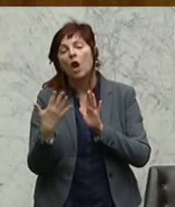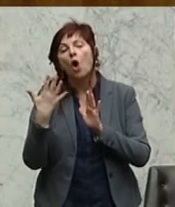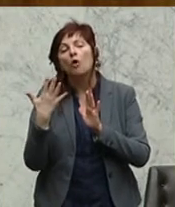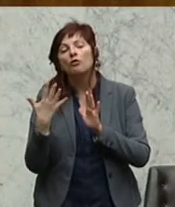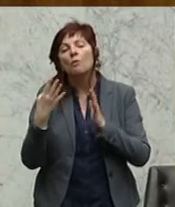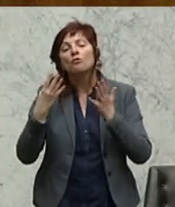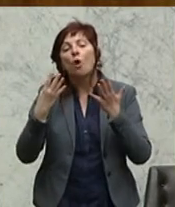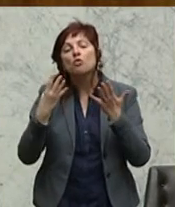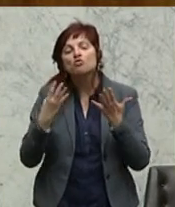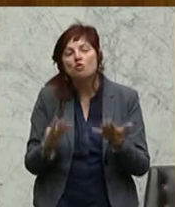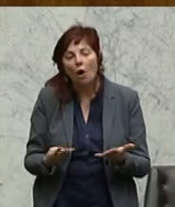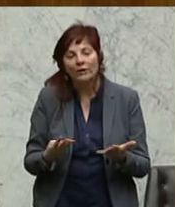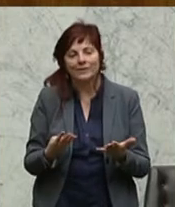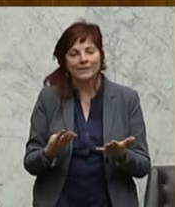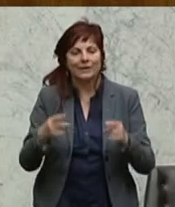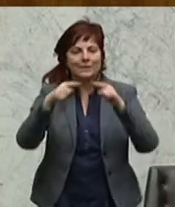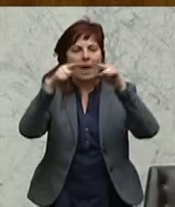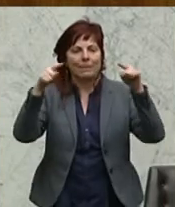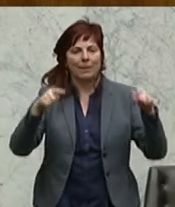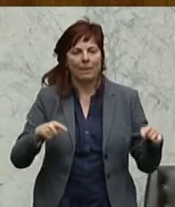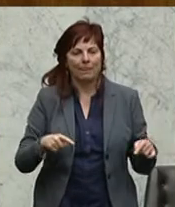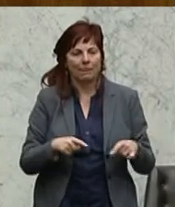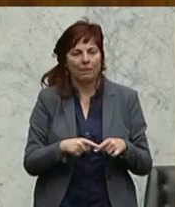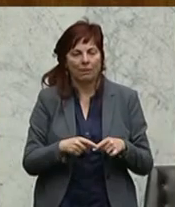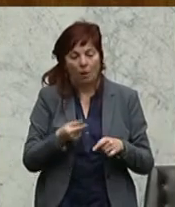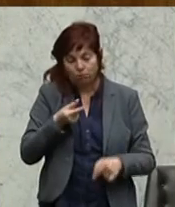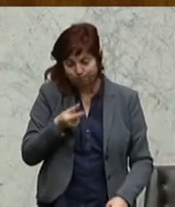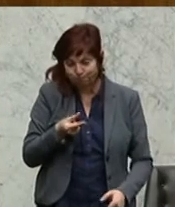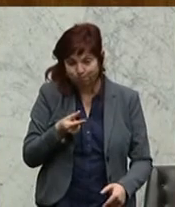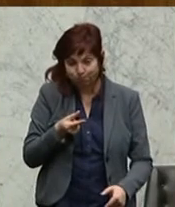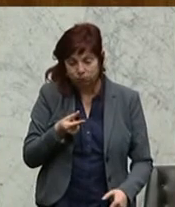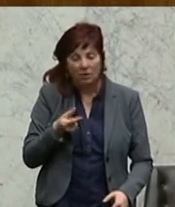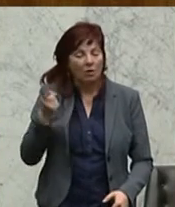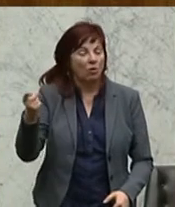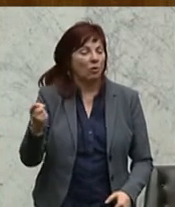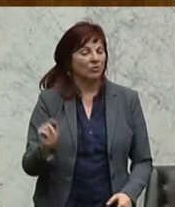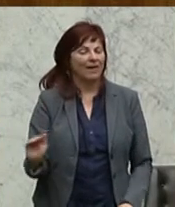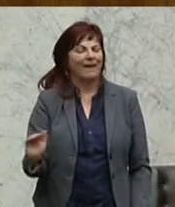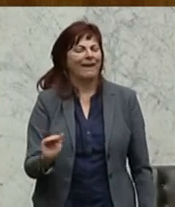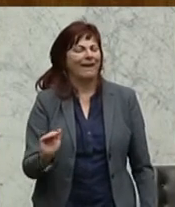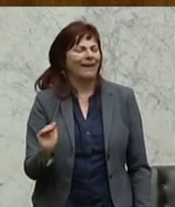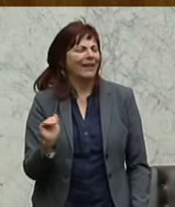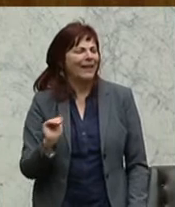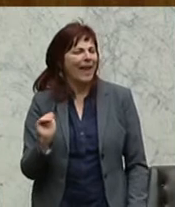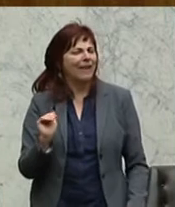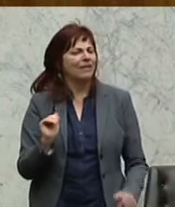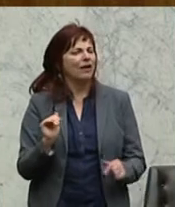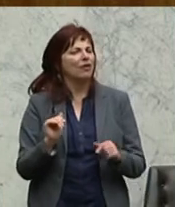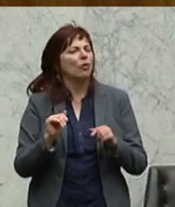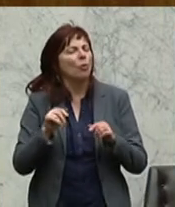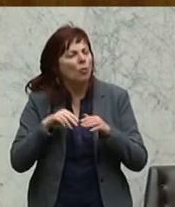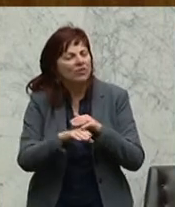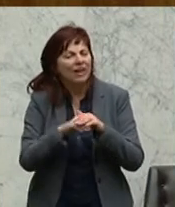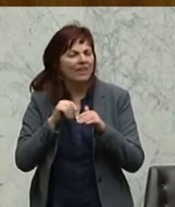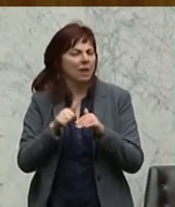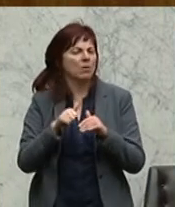Herren, da prasseln wirklich Dinge nieder und diese kleinen, vor allem familiengeführten Unternehmen, die haben hier bürokratische